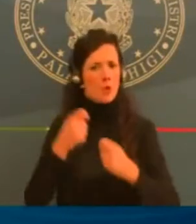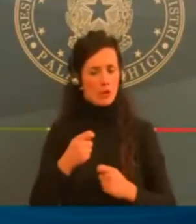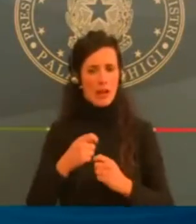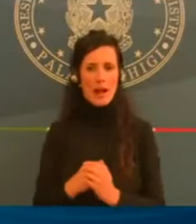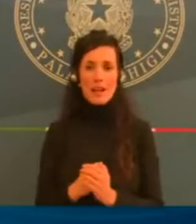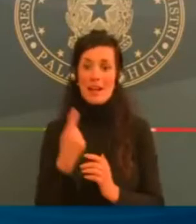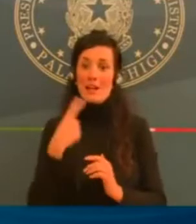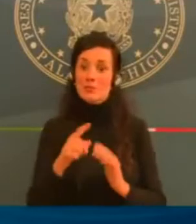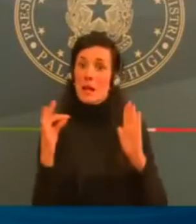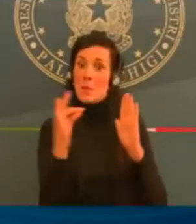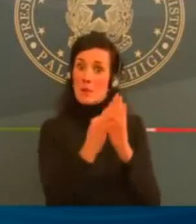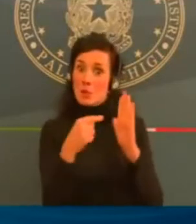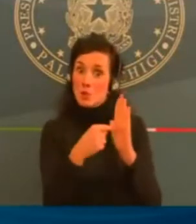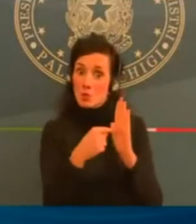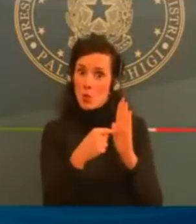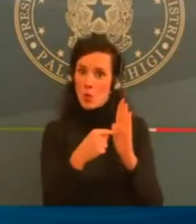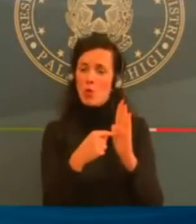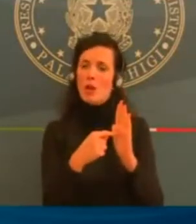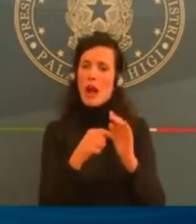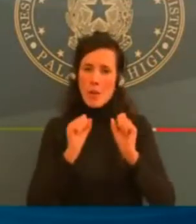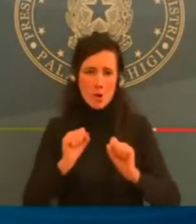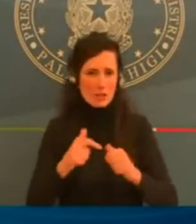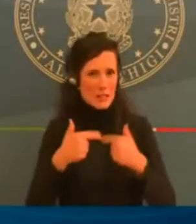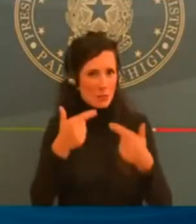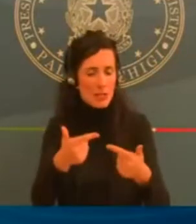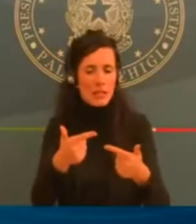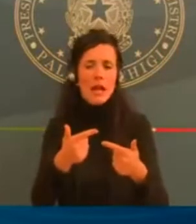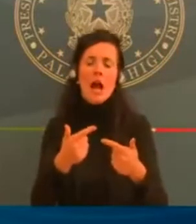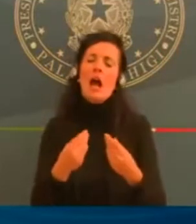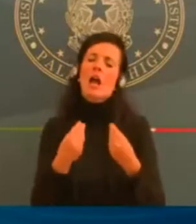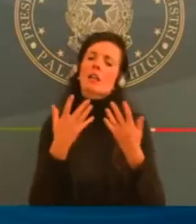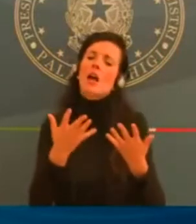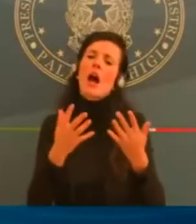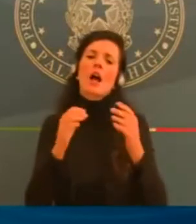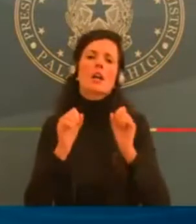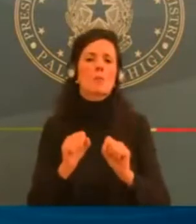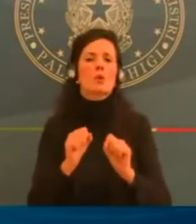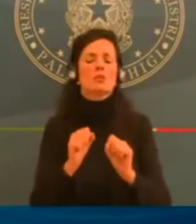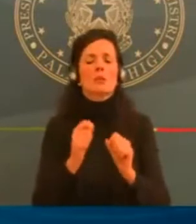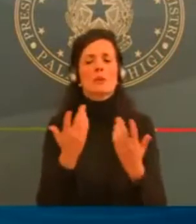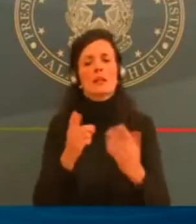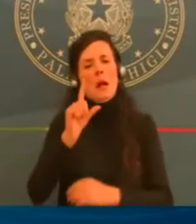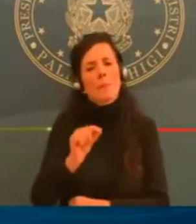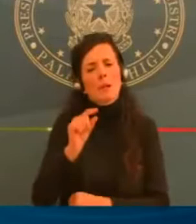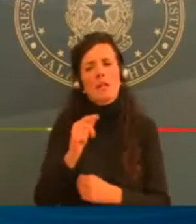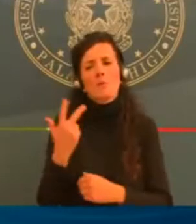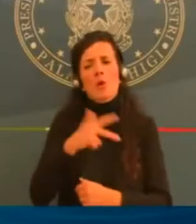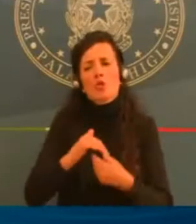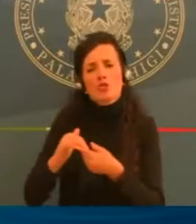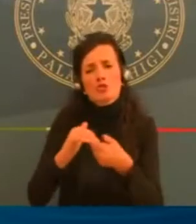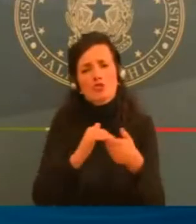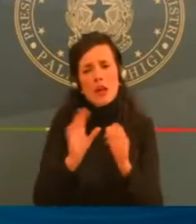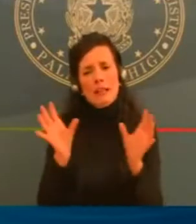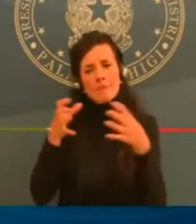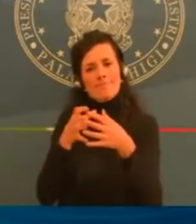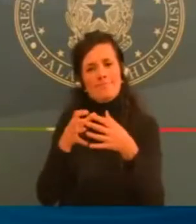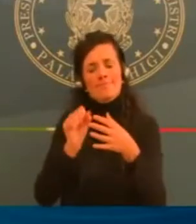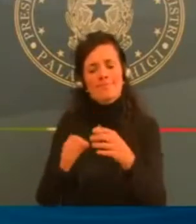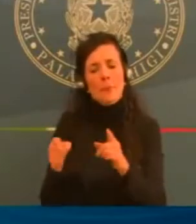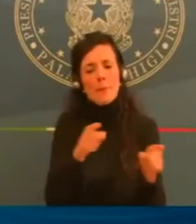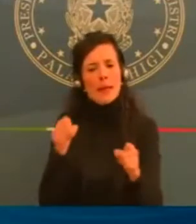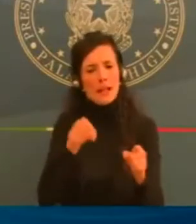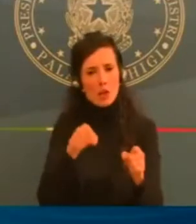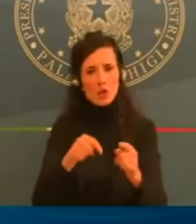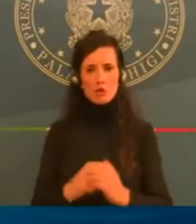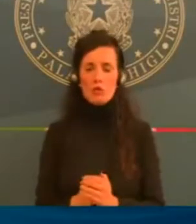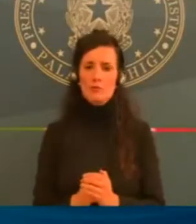È consentita inoltre l'attività motoria nei pressi della propria abitazione e l'attività sportiva